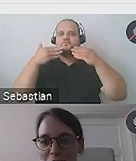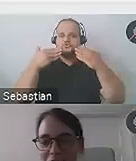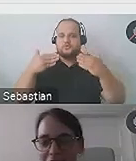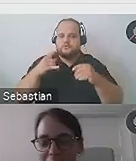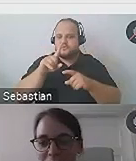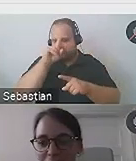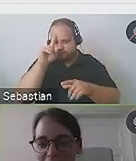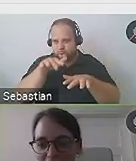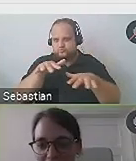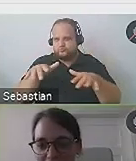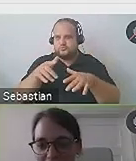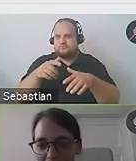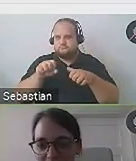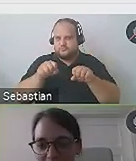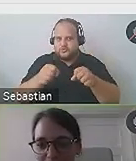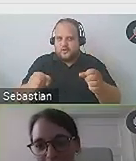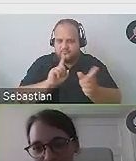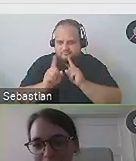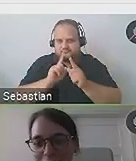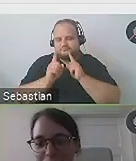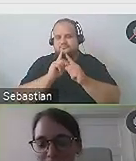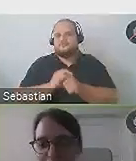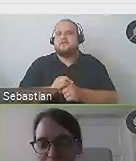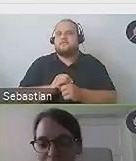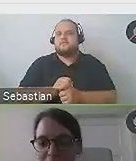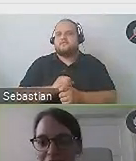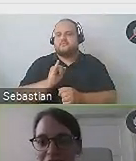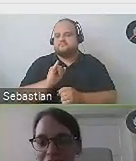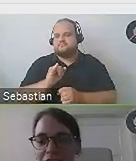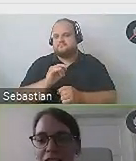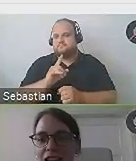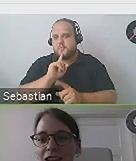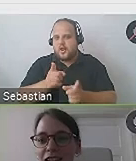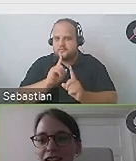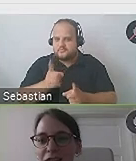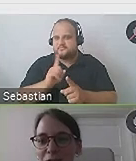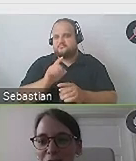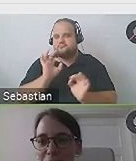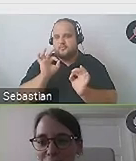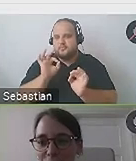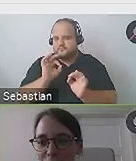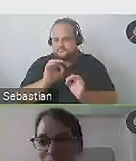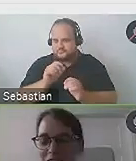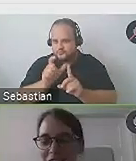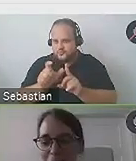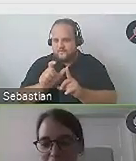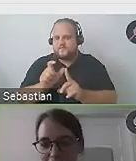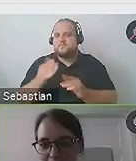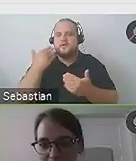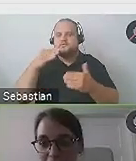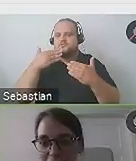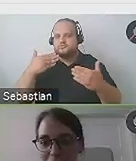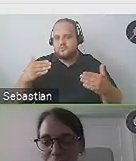udział, za aktywność i za pozytywne słowa, które piszecie na czacie. Dziękuję Ci bardzo, Doroto, również za